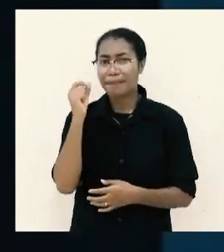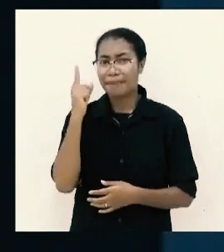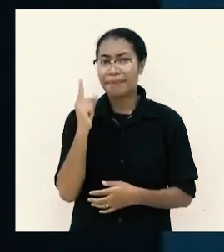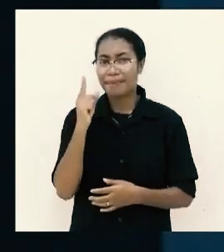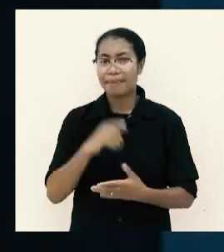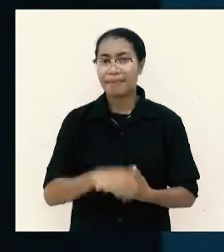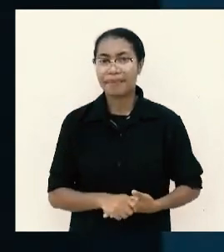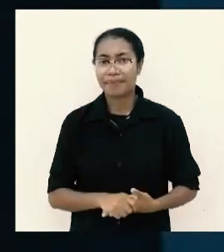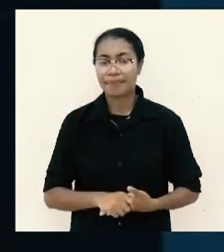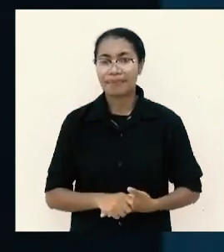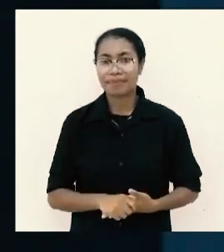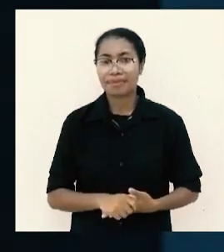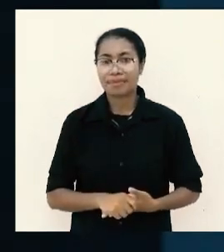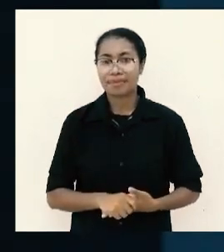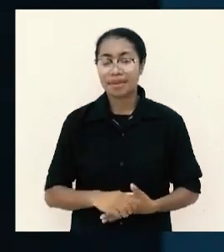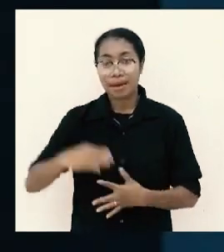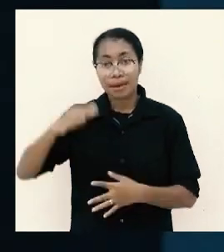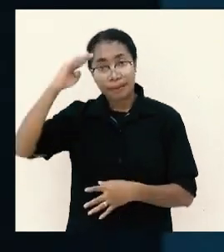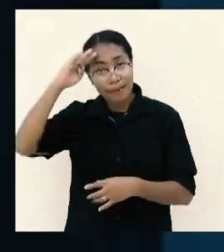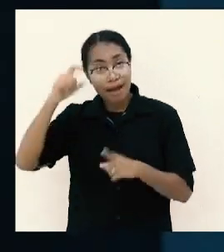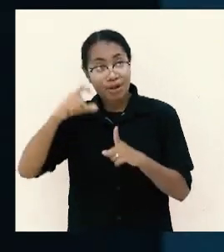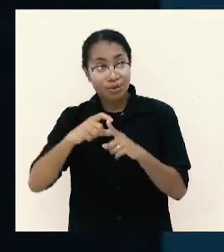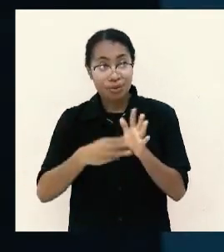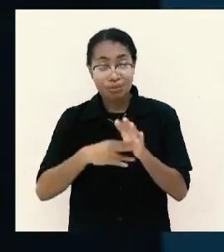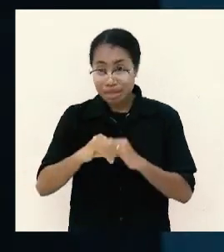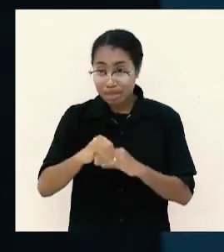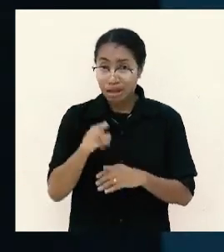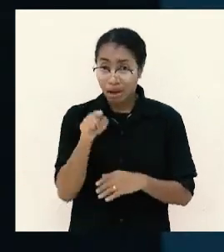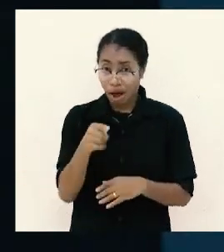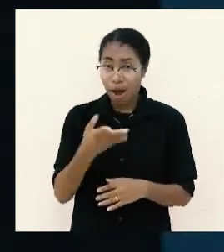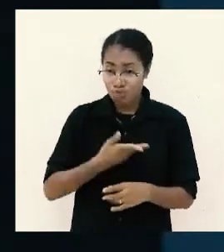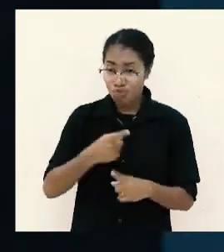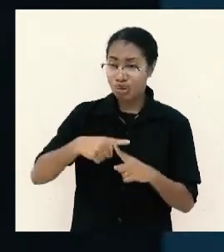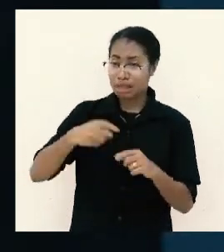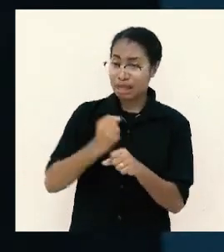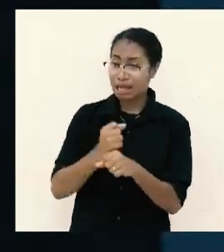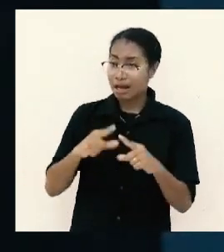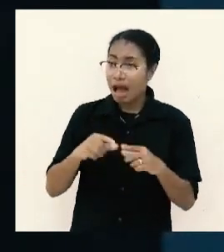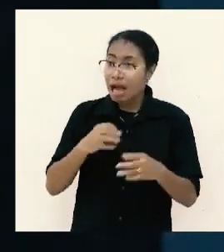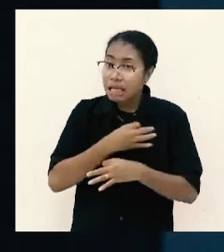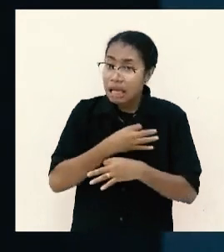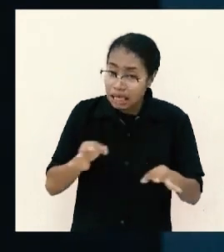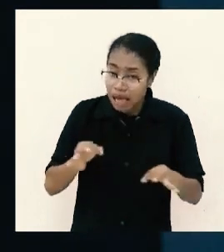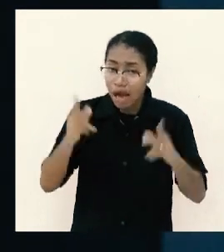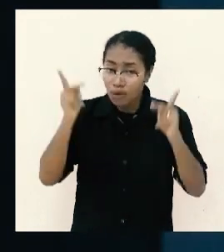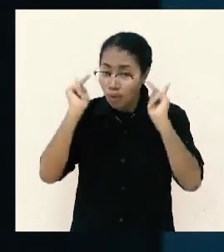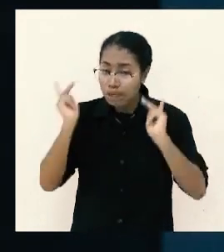tegakah Pak Lomi membiarkan saya kehilangan keadaan lebih diberkati